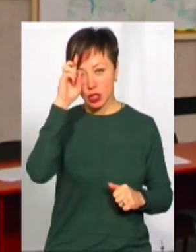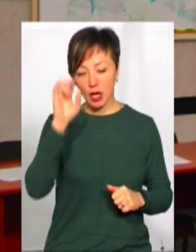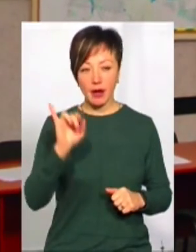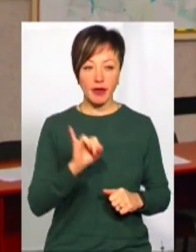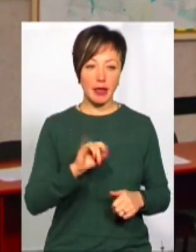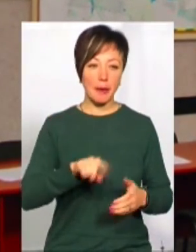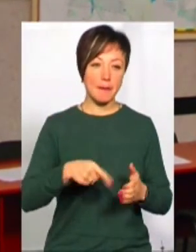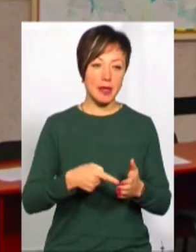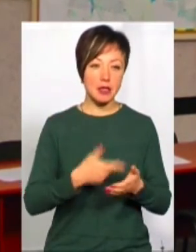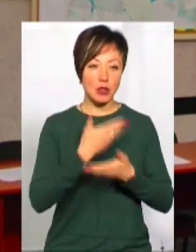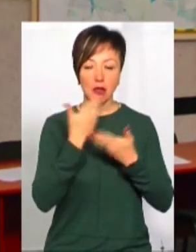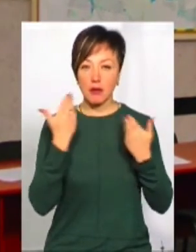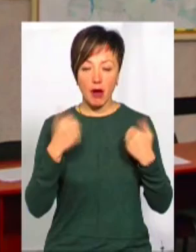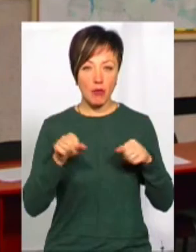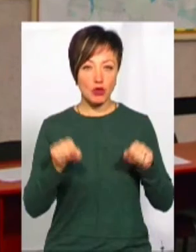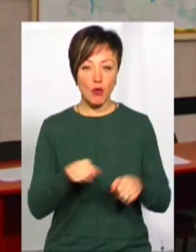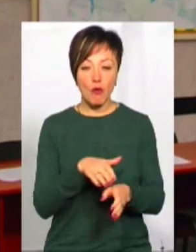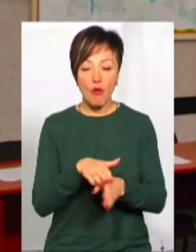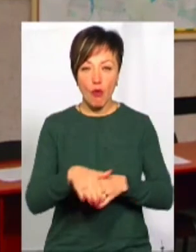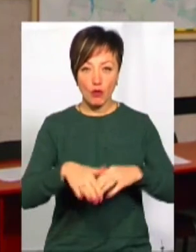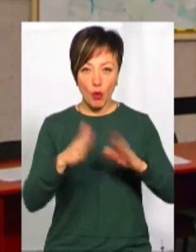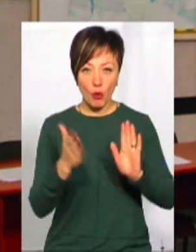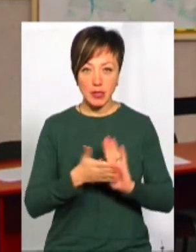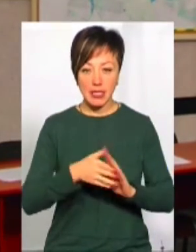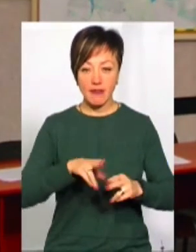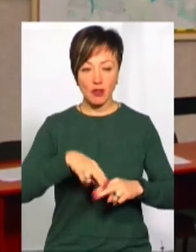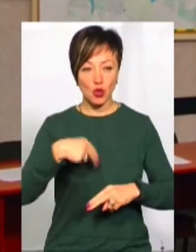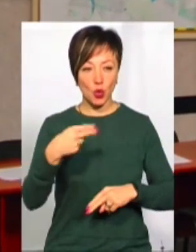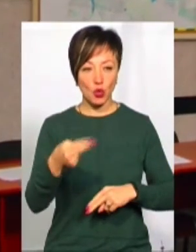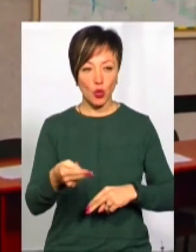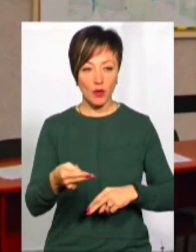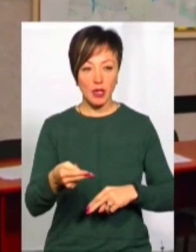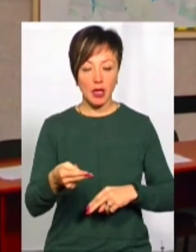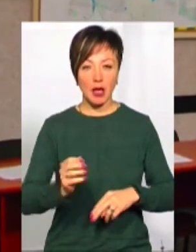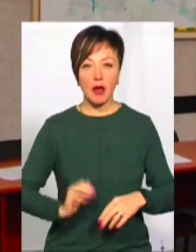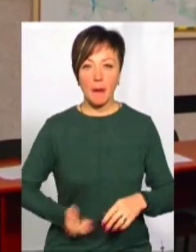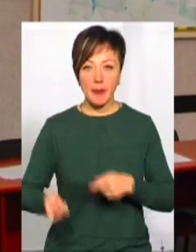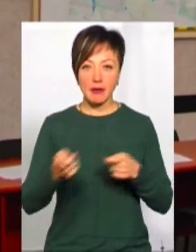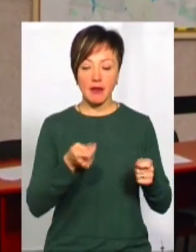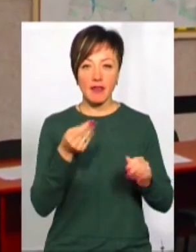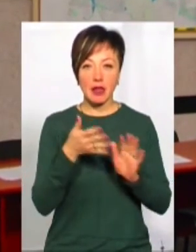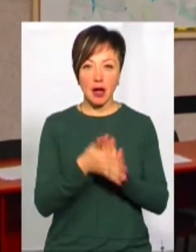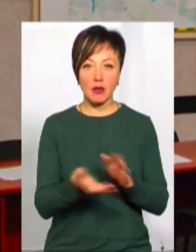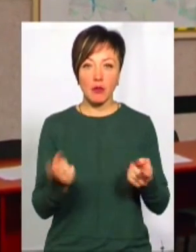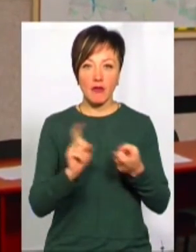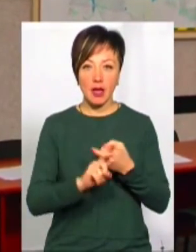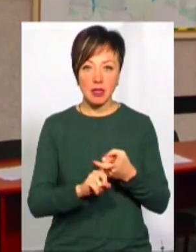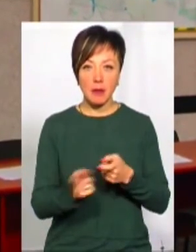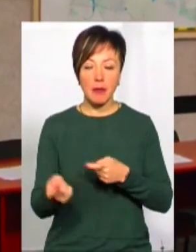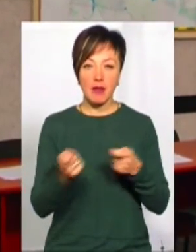можливості в повному обсязі відшкодовувати перевізникам витрати, пов'язані з перевезенням